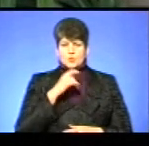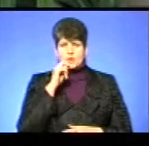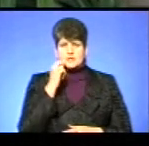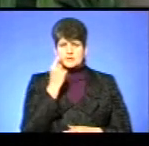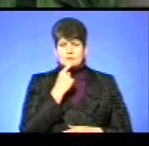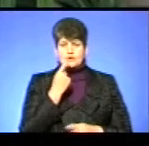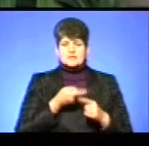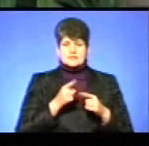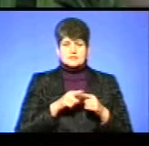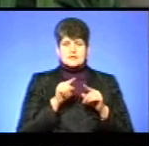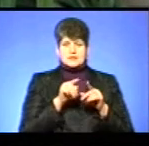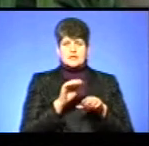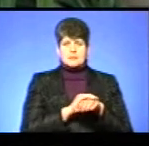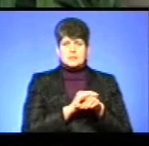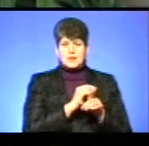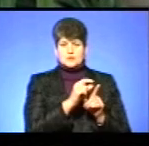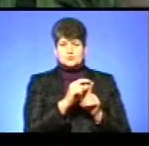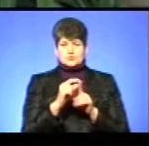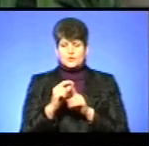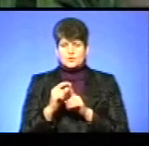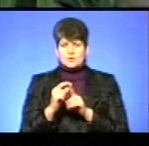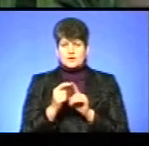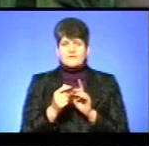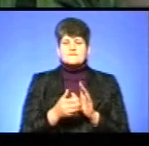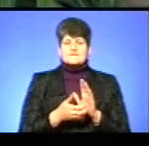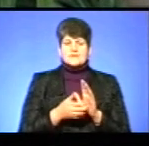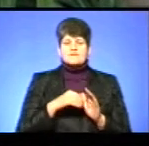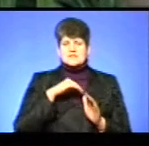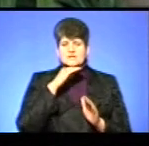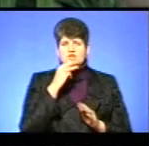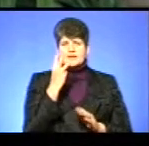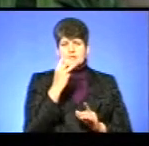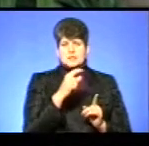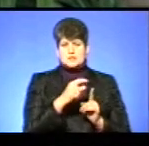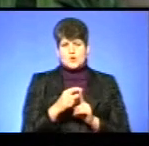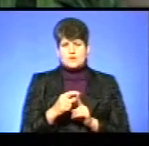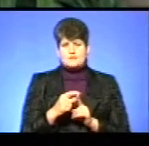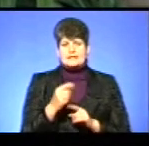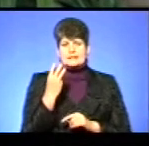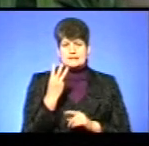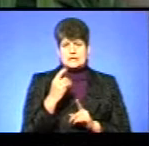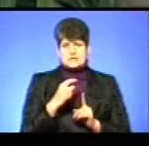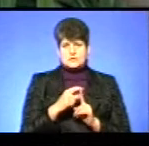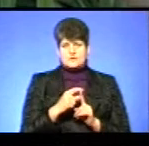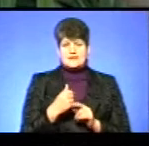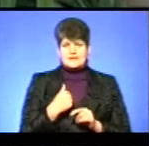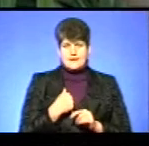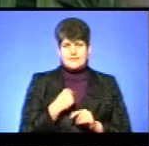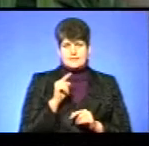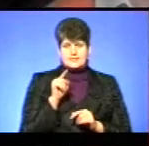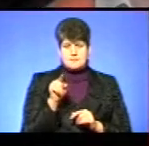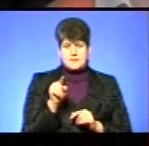її вкотре благословлю. Та вистачає усього три слова. Три слова. Я тебе